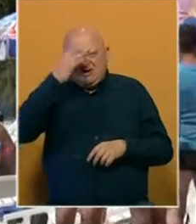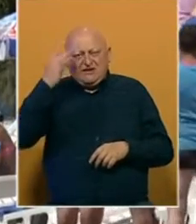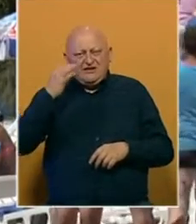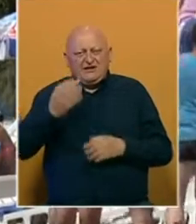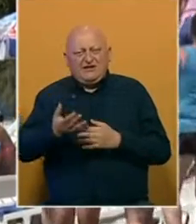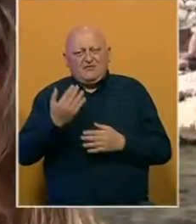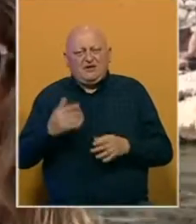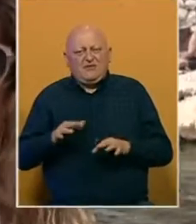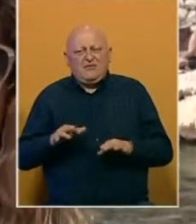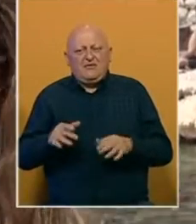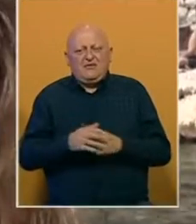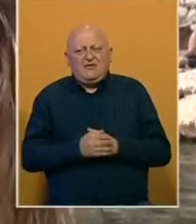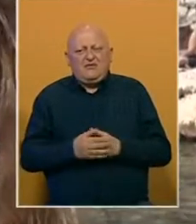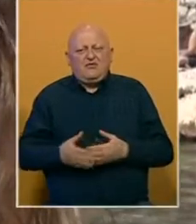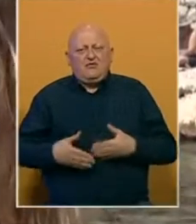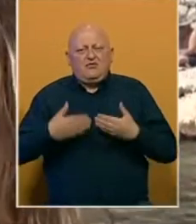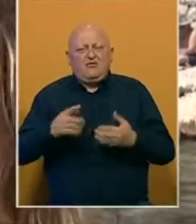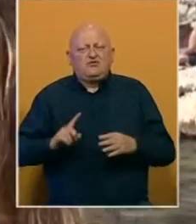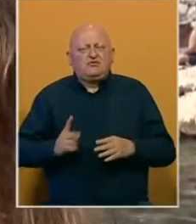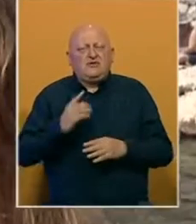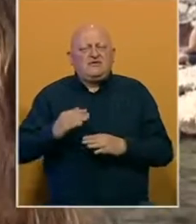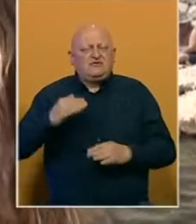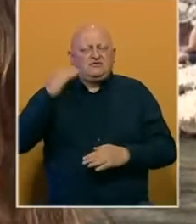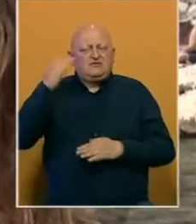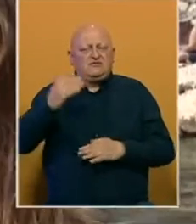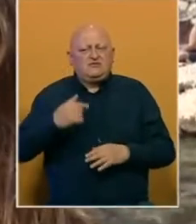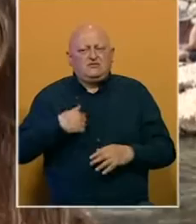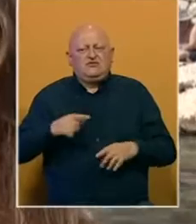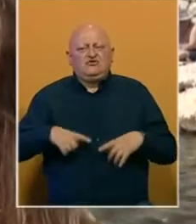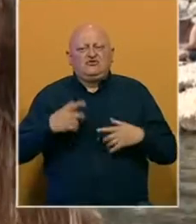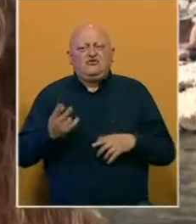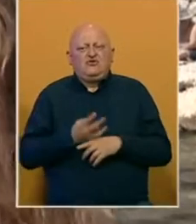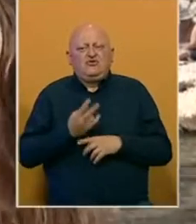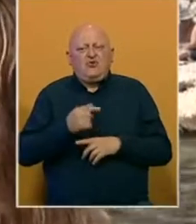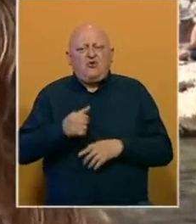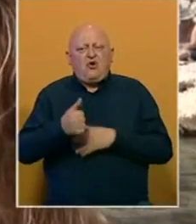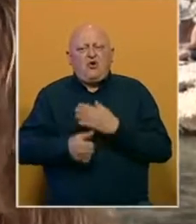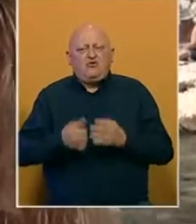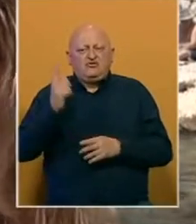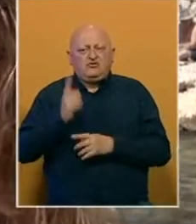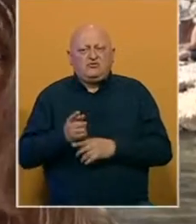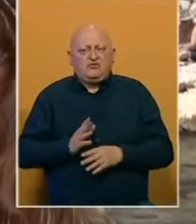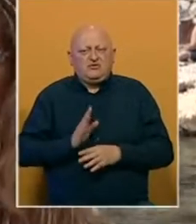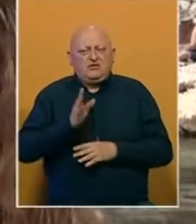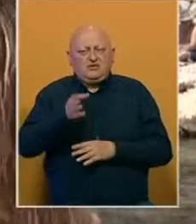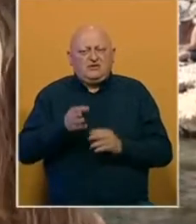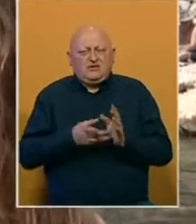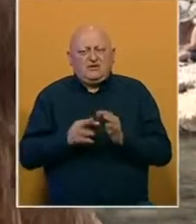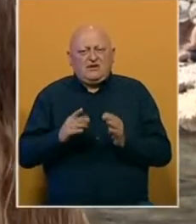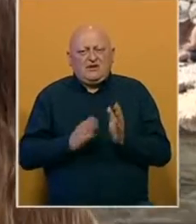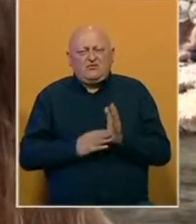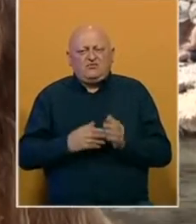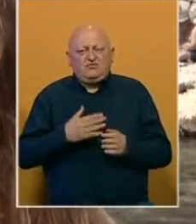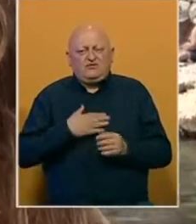prije pandemije. Usluga je na visokom nivou. Inače živimo u inostranstvu, ali evo ove godine sam se odlučila da posjetim i lijepu